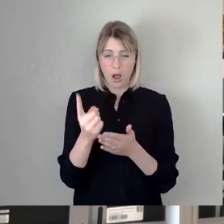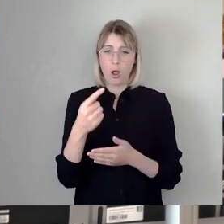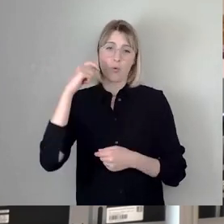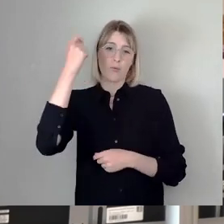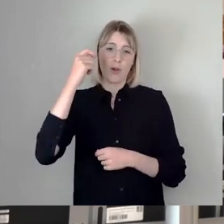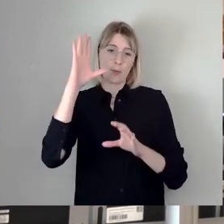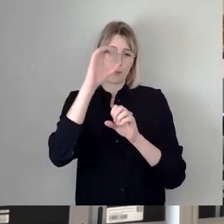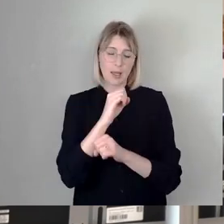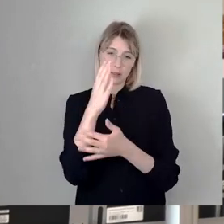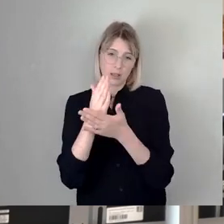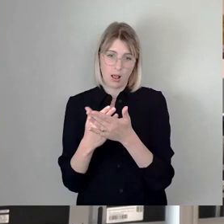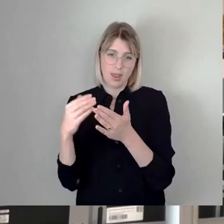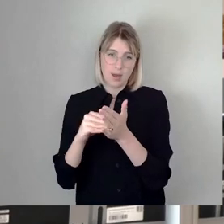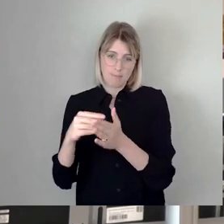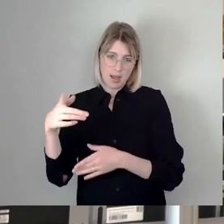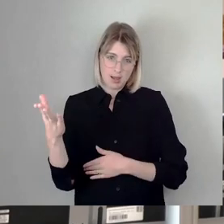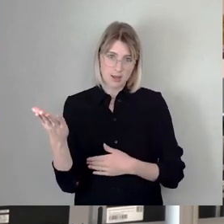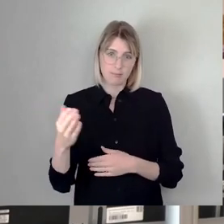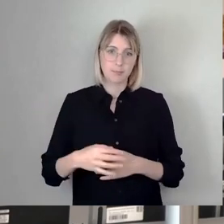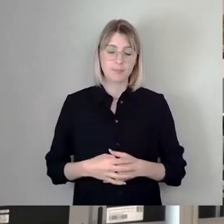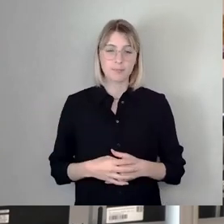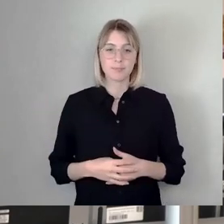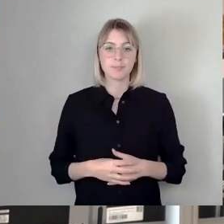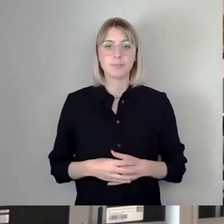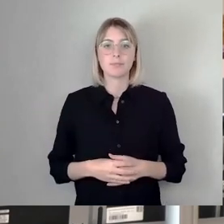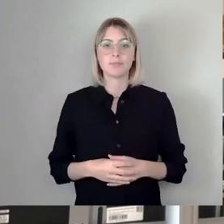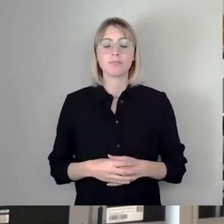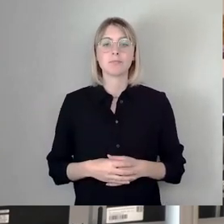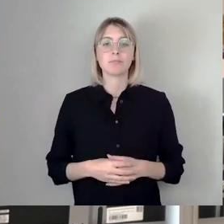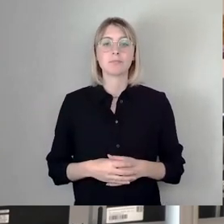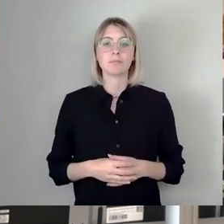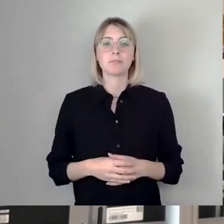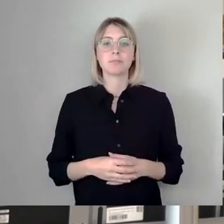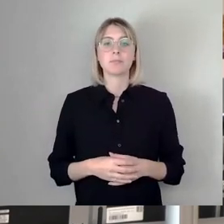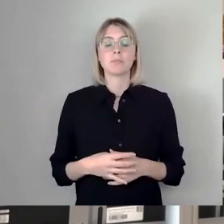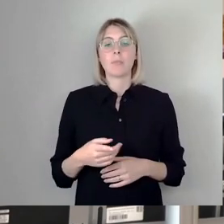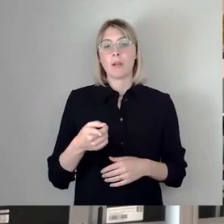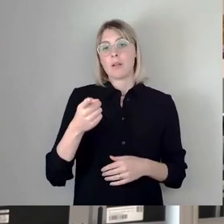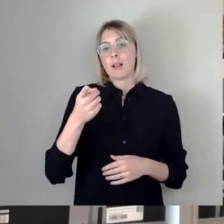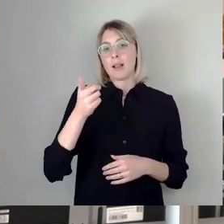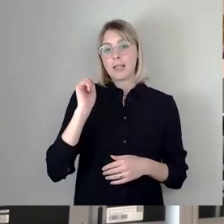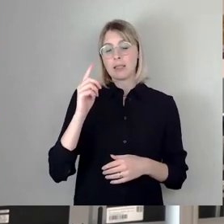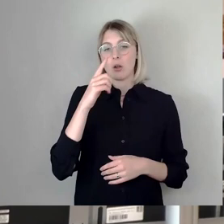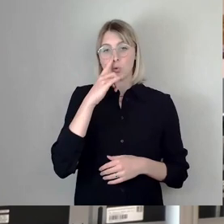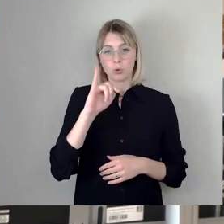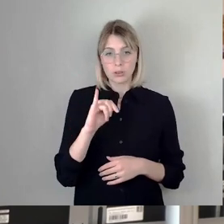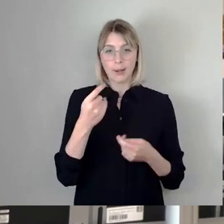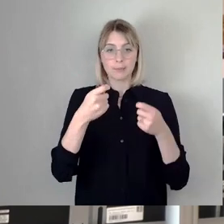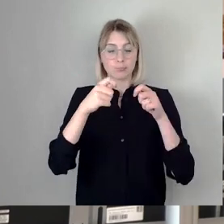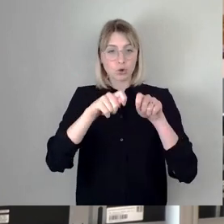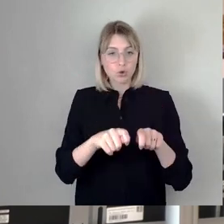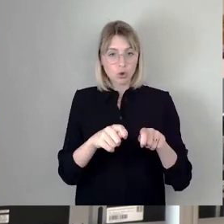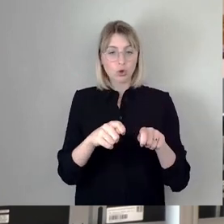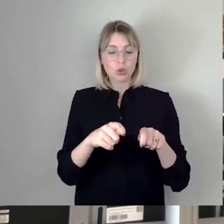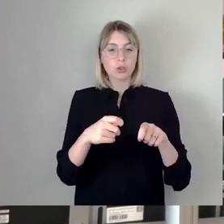Anteil daran. Der Beschluss, den wir im Juni letzten Jahres gefasst hatten, war ja initiiert